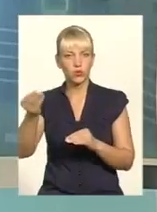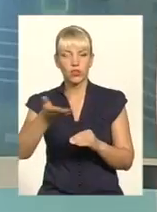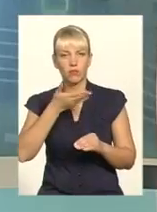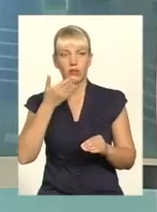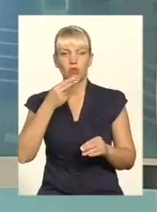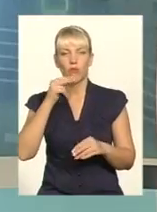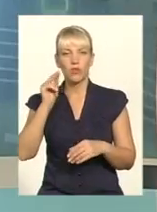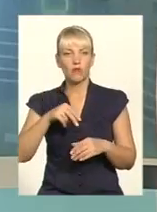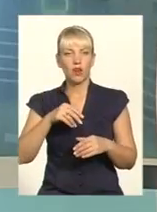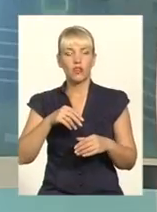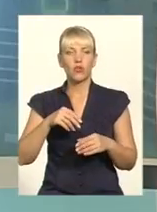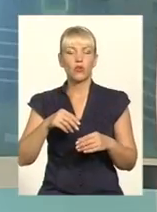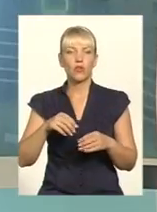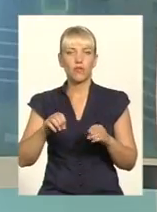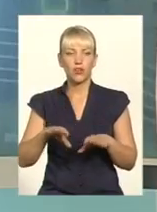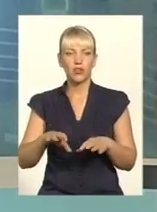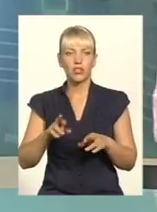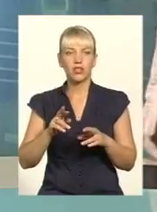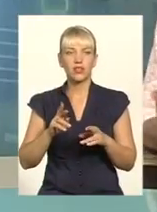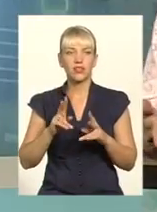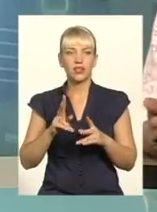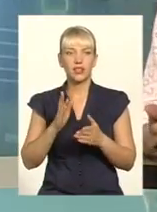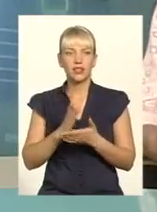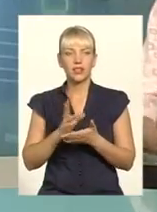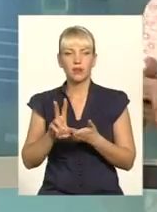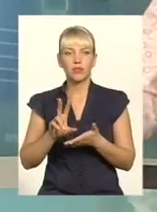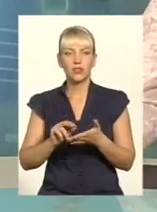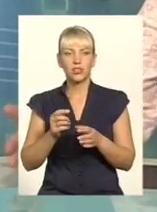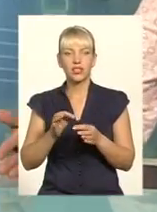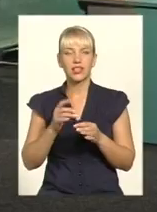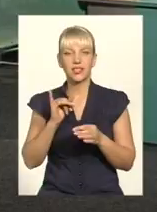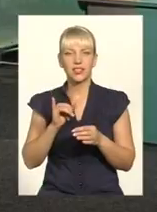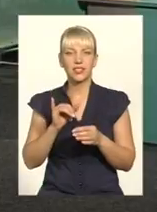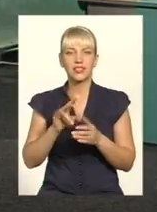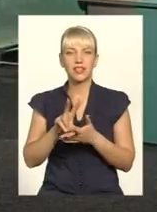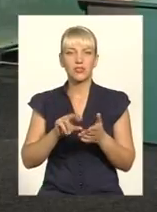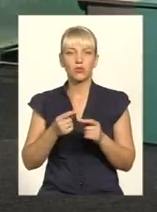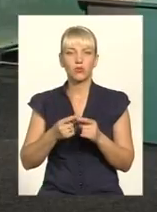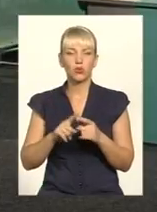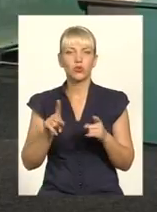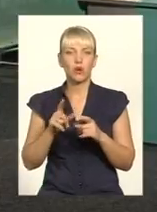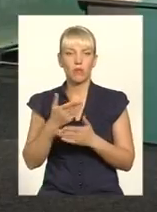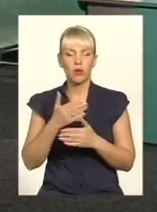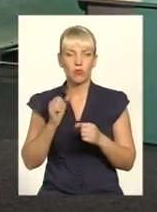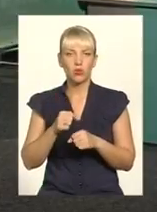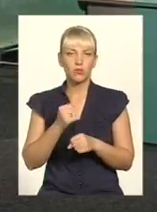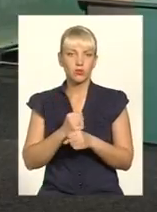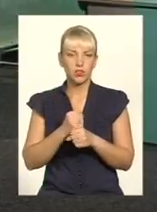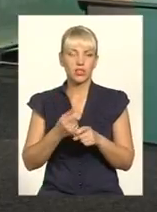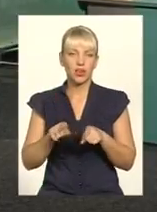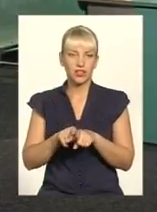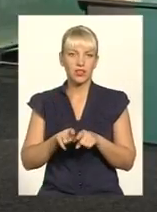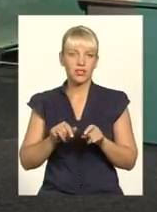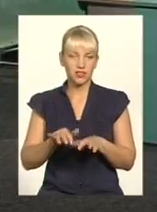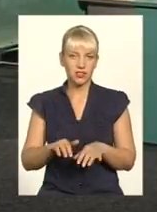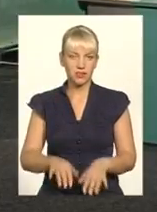вироку, є прикладом, зразком того, що ми можемо вчиняти такі дії і додалі. Хтось